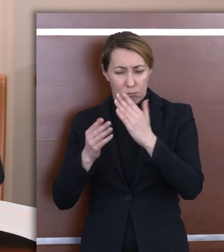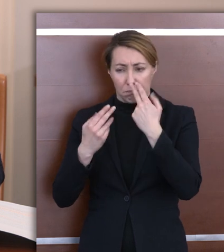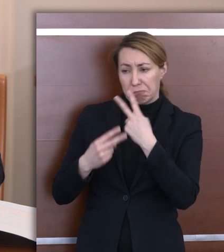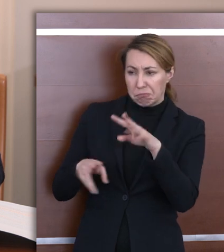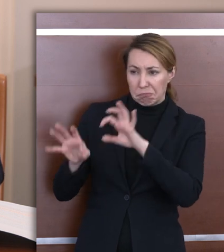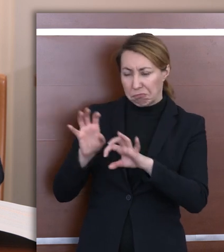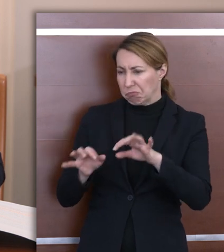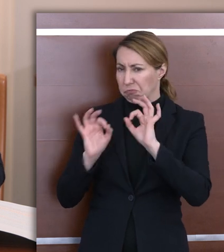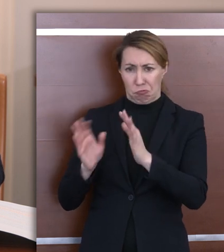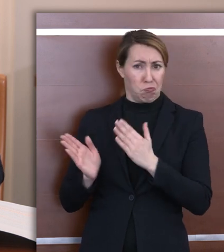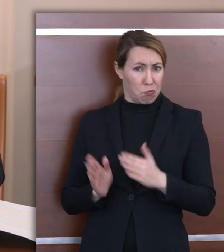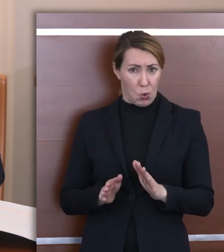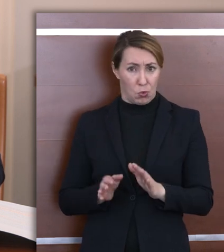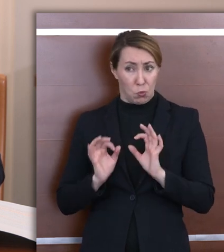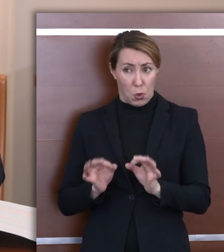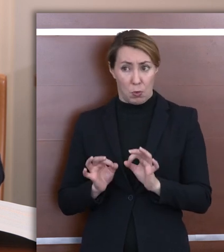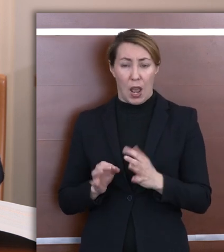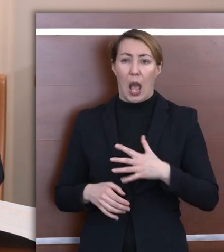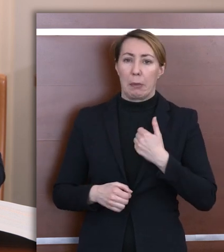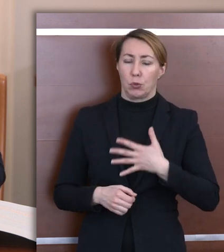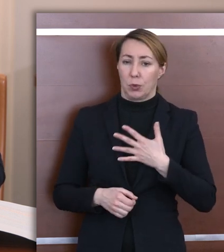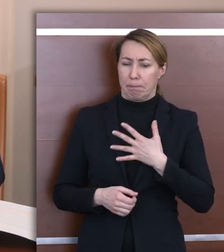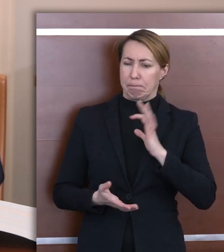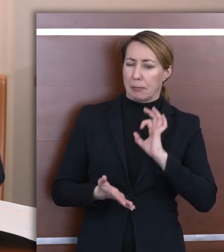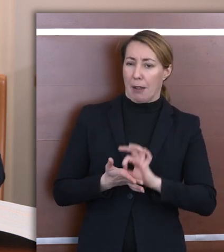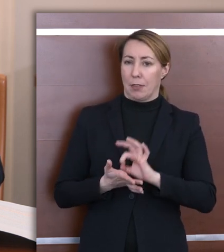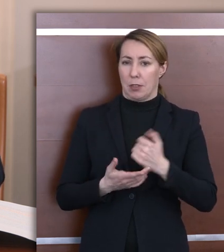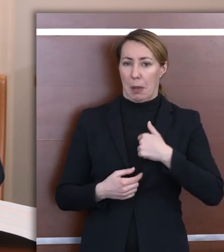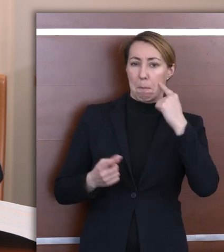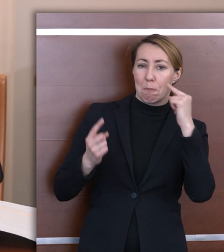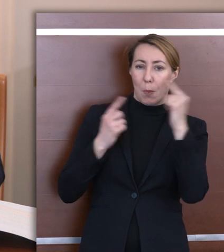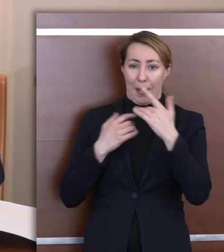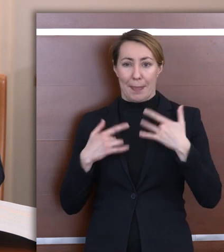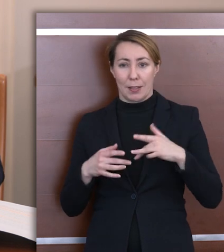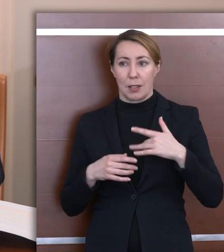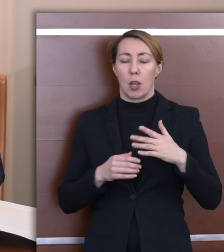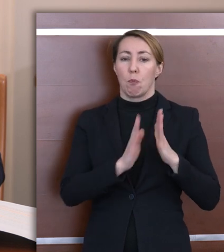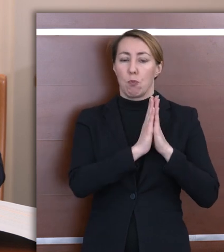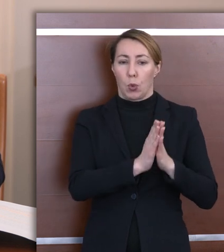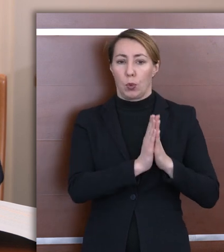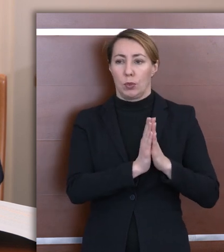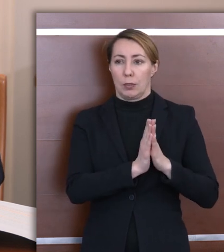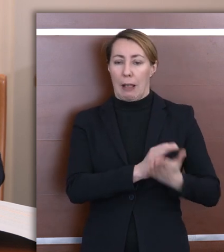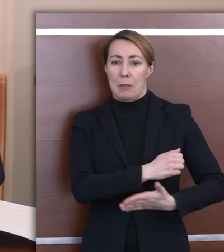Myśmy, aby mieć pewność, że tutaj nie pomylimy się w naszych rozważaniach, poprosiliśmy o wsparcie